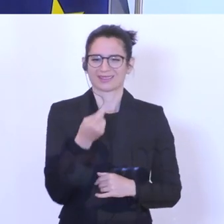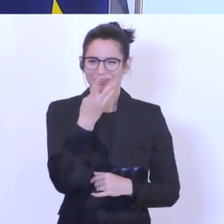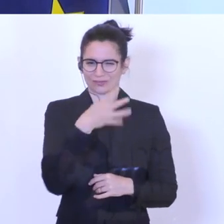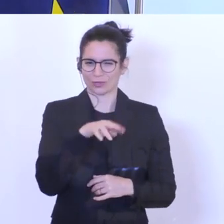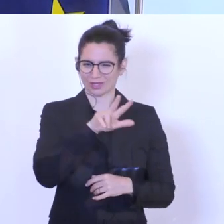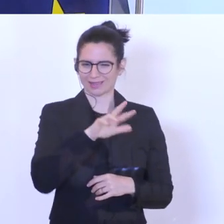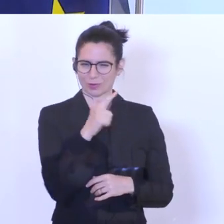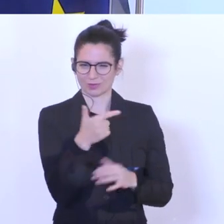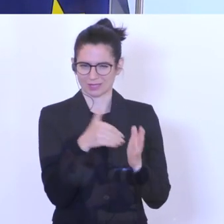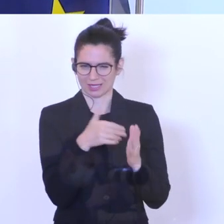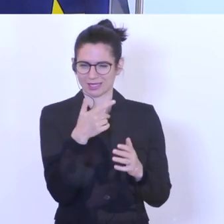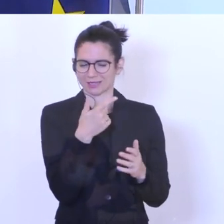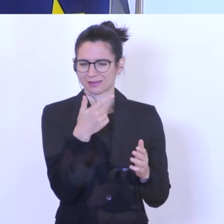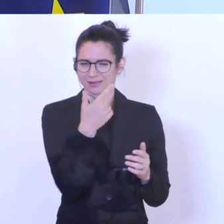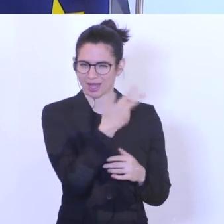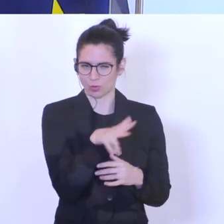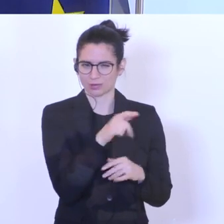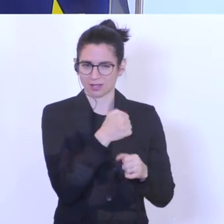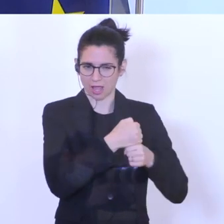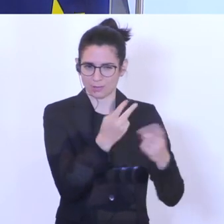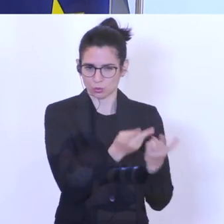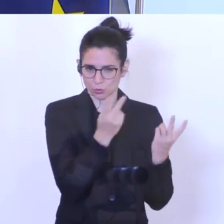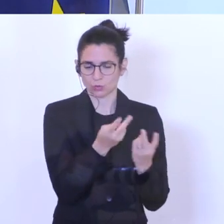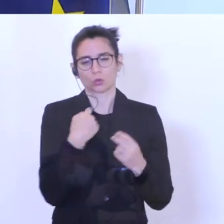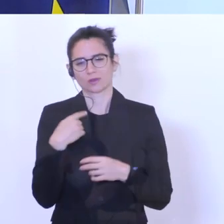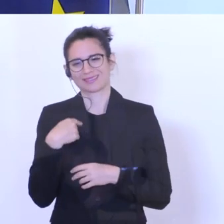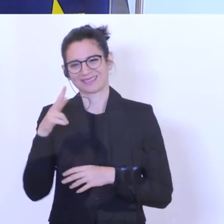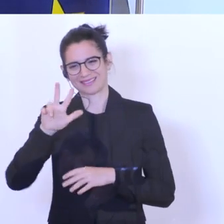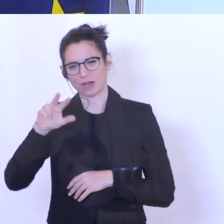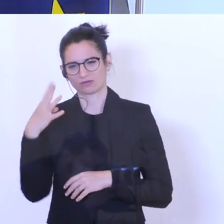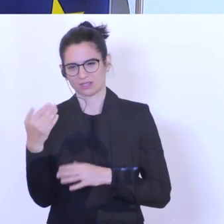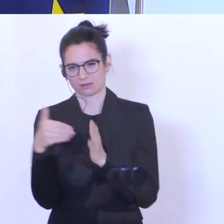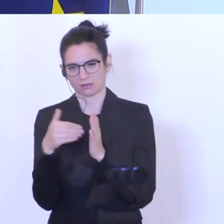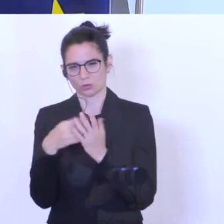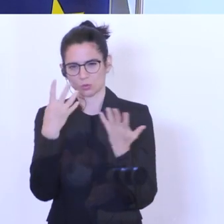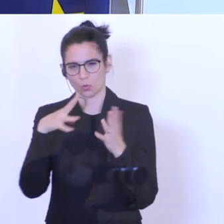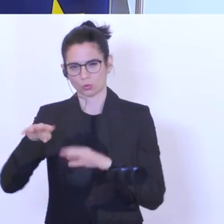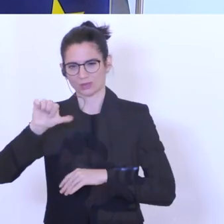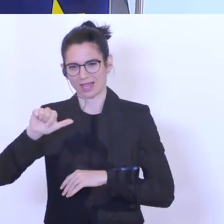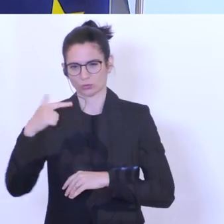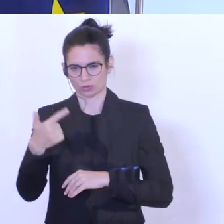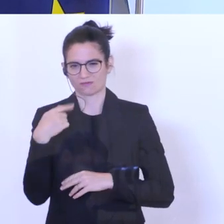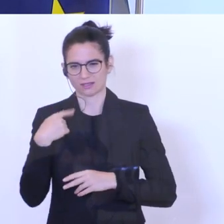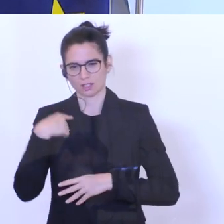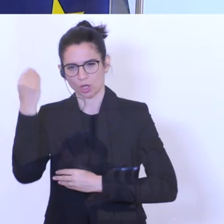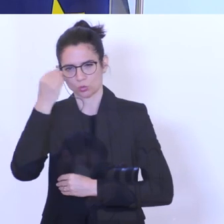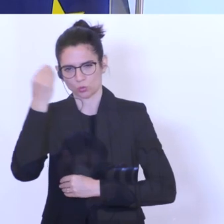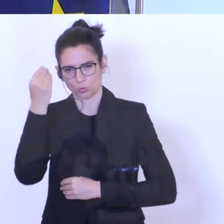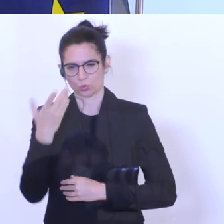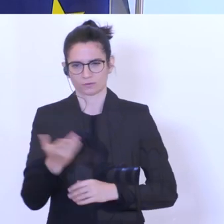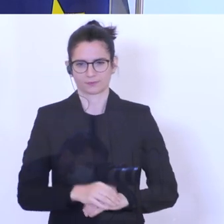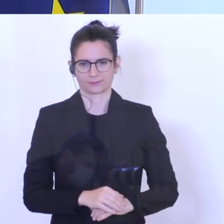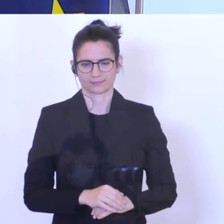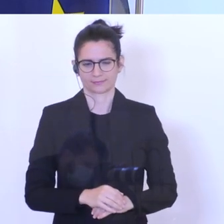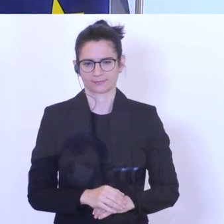473.300 auf Arbeitssuche und 43.921 in Schulung befinden,